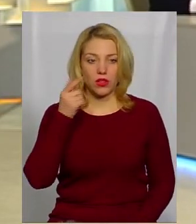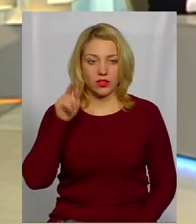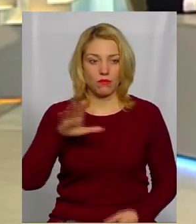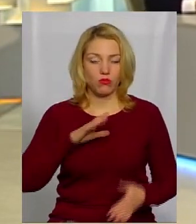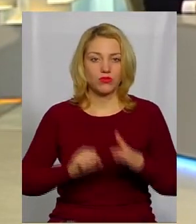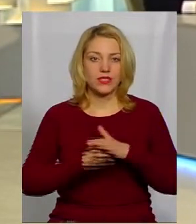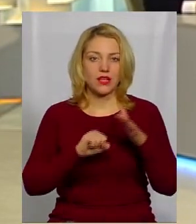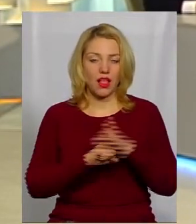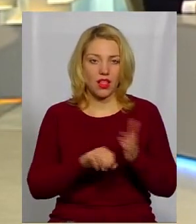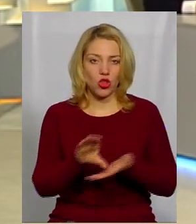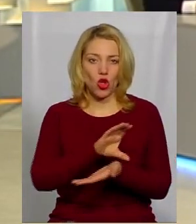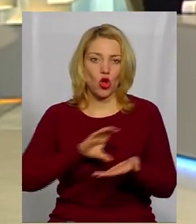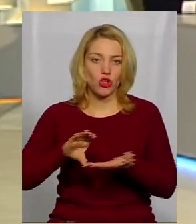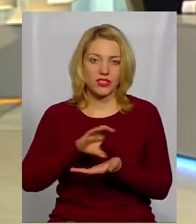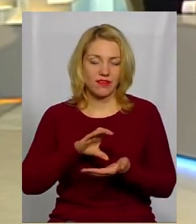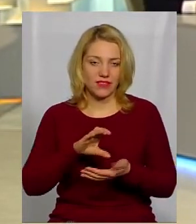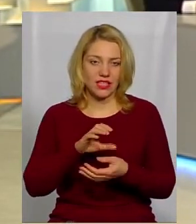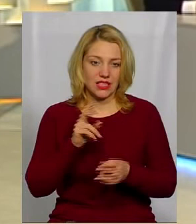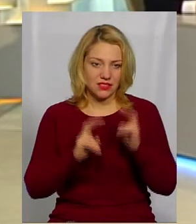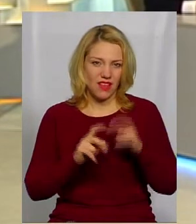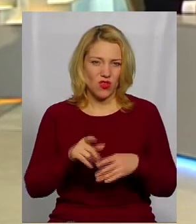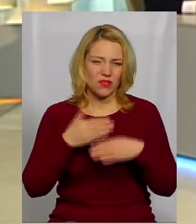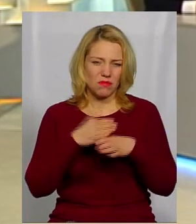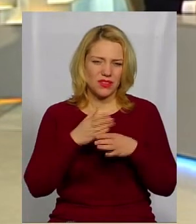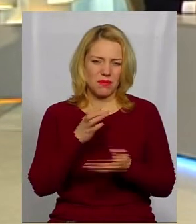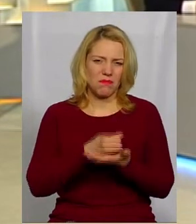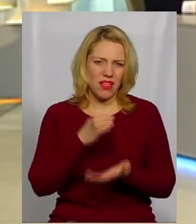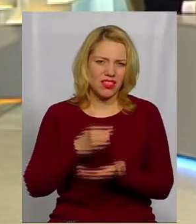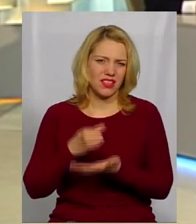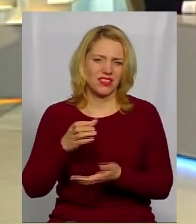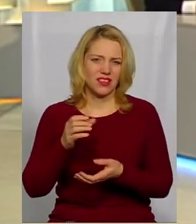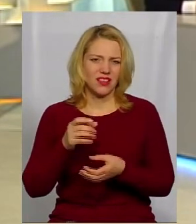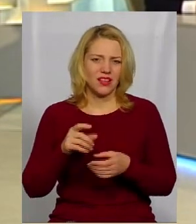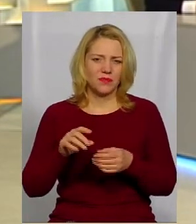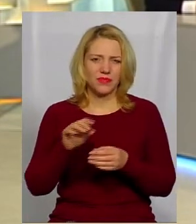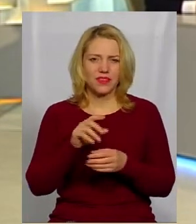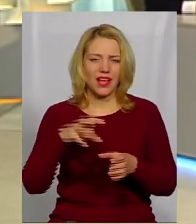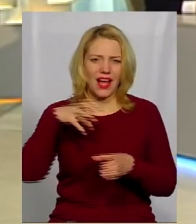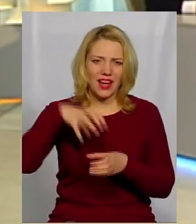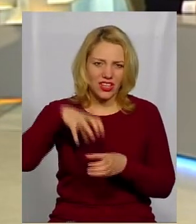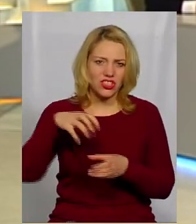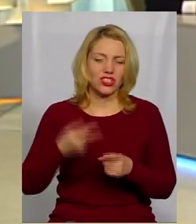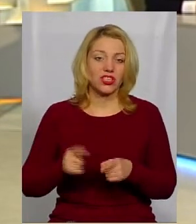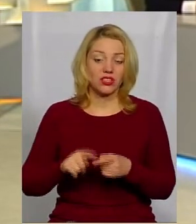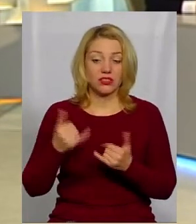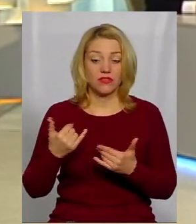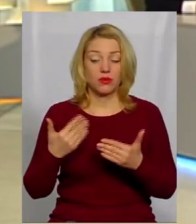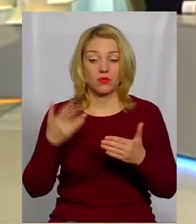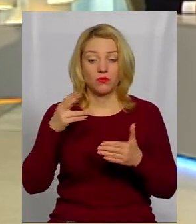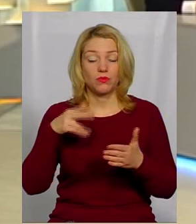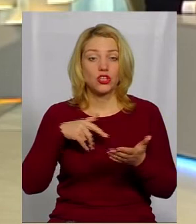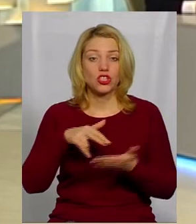склад консервного заводу, це биті банки, кришки і все інше. І дійшли зараз десь до 18